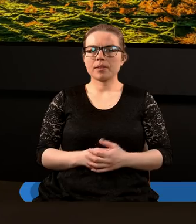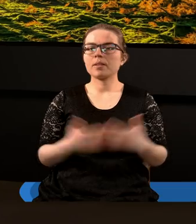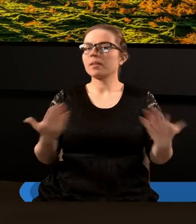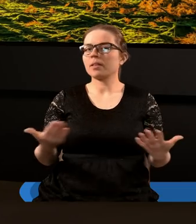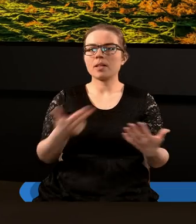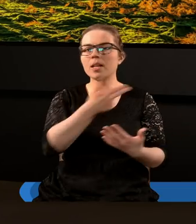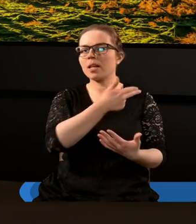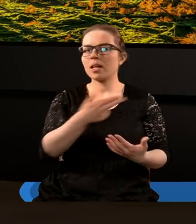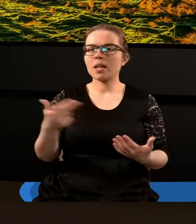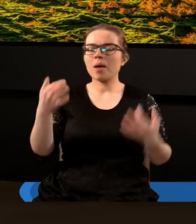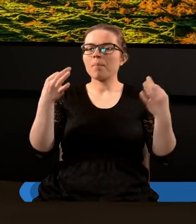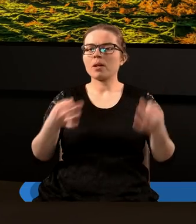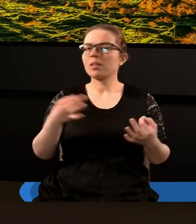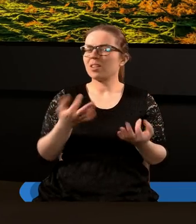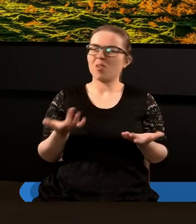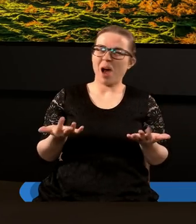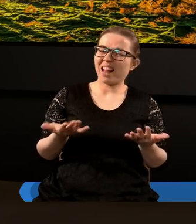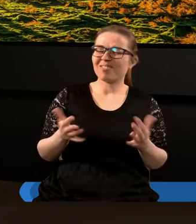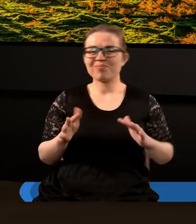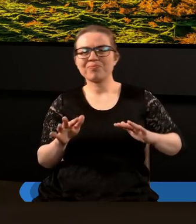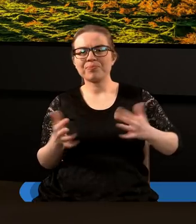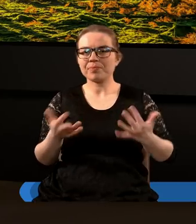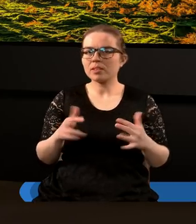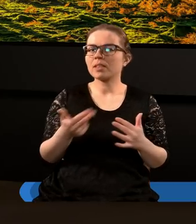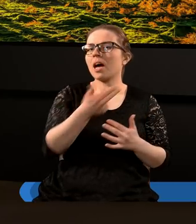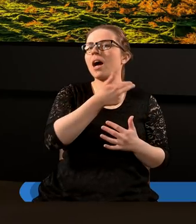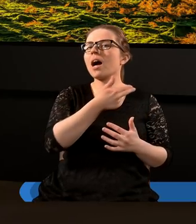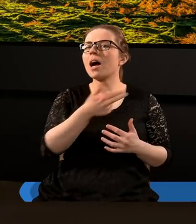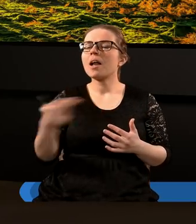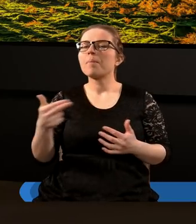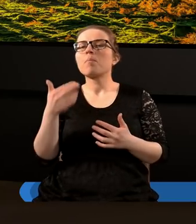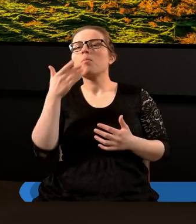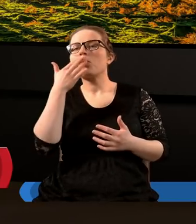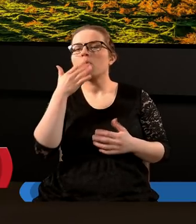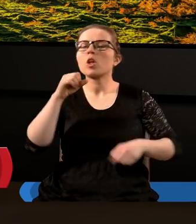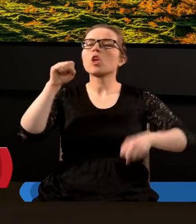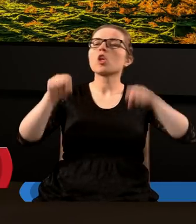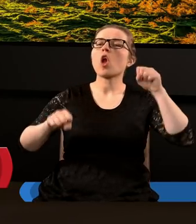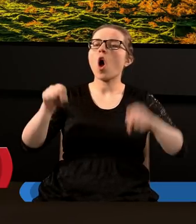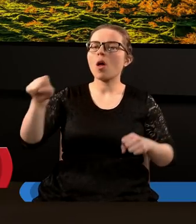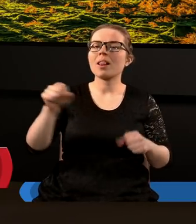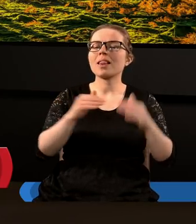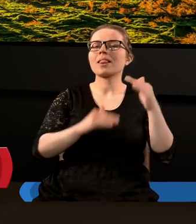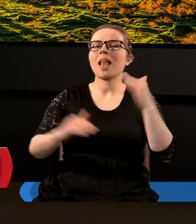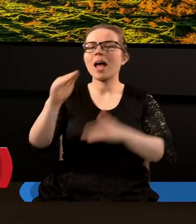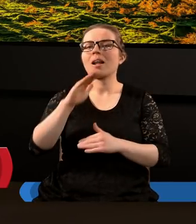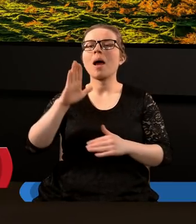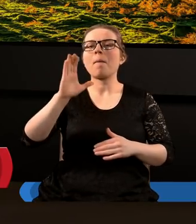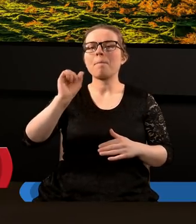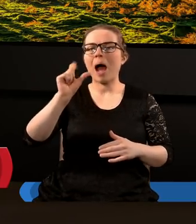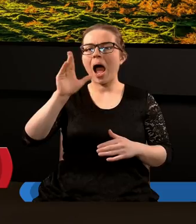Dzisiaj mamy, myślę, że niełatwy temat. Temat, który mówi o sądzie nad